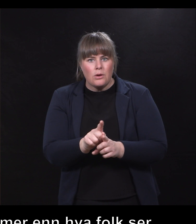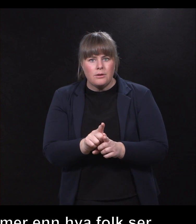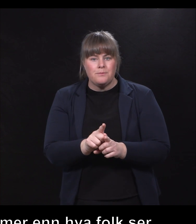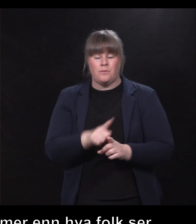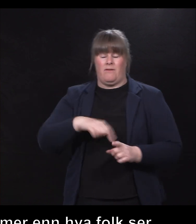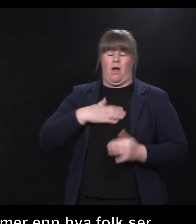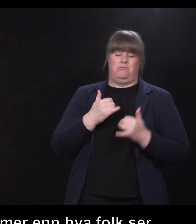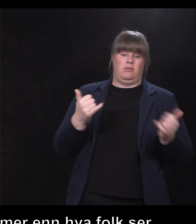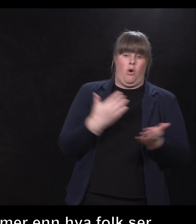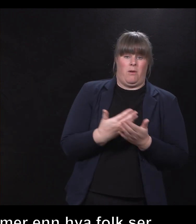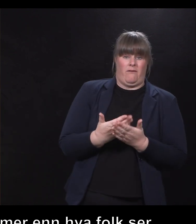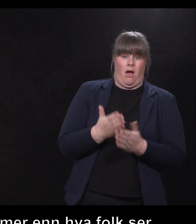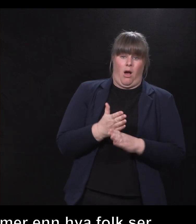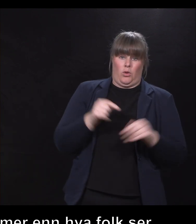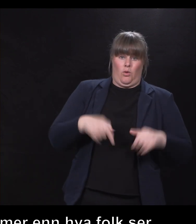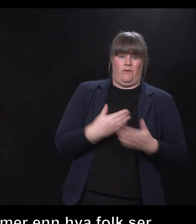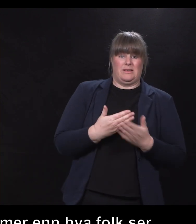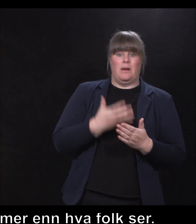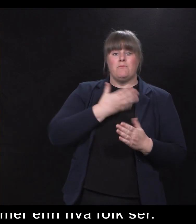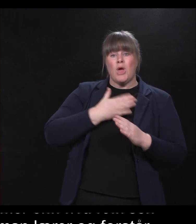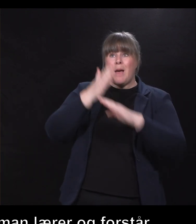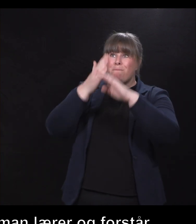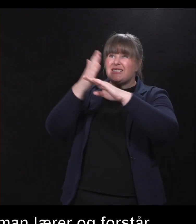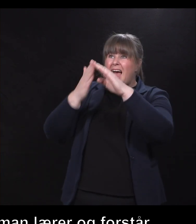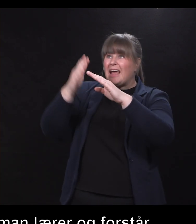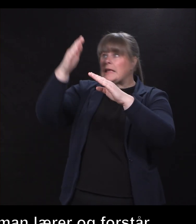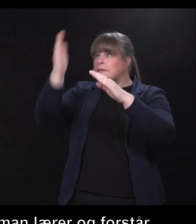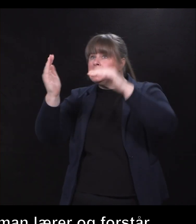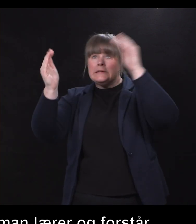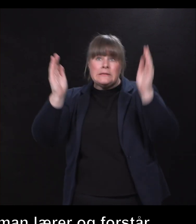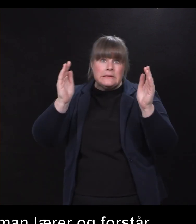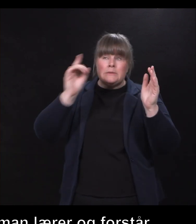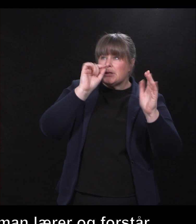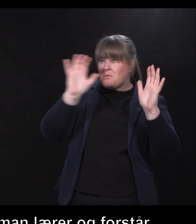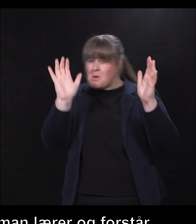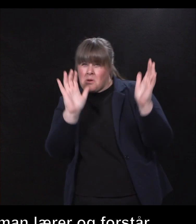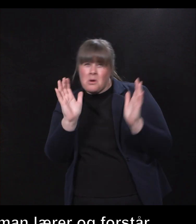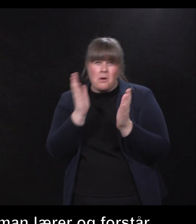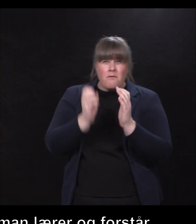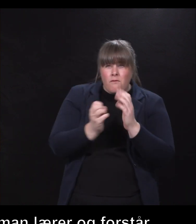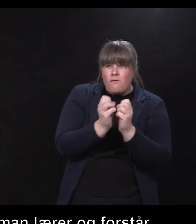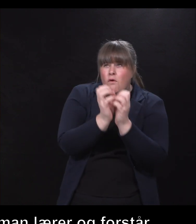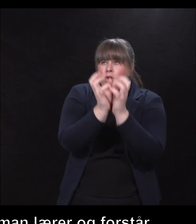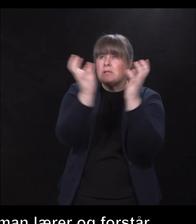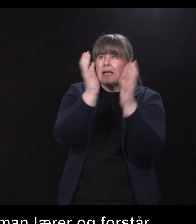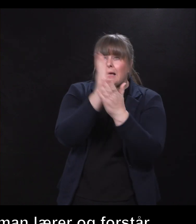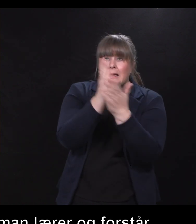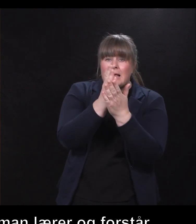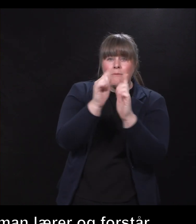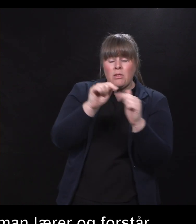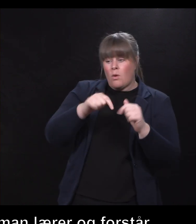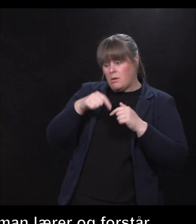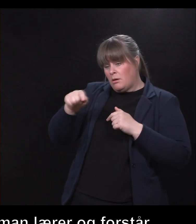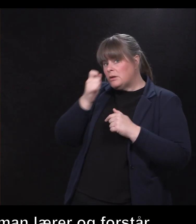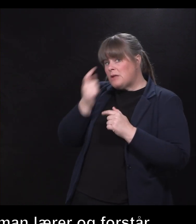Nå i disse tidene er det mye av beskjæring, at vi steller trærne, at de har riktig, at de vokser riktig. Men nå skal vi gå mer over til å